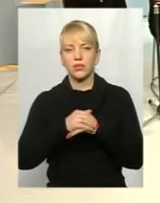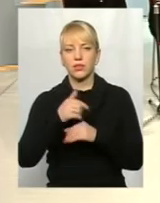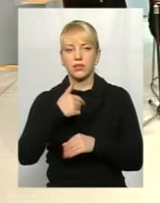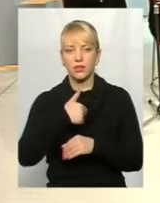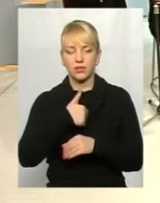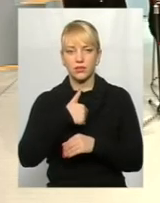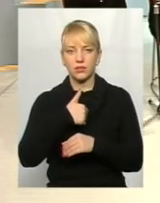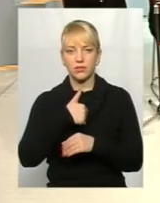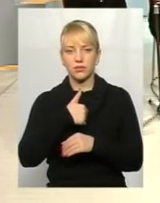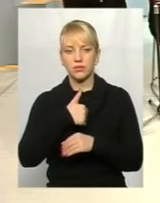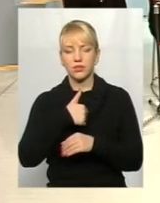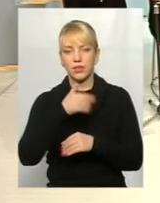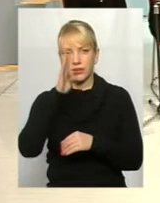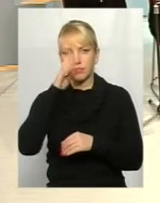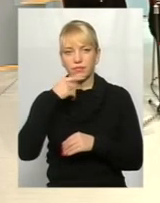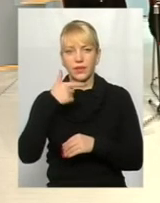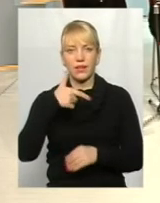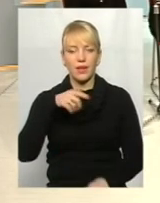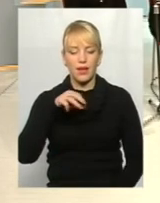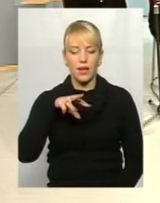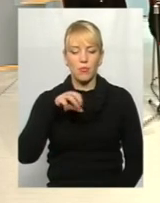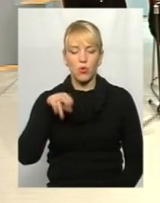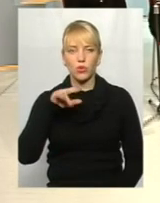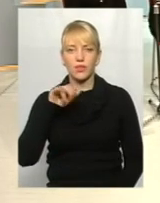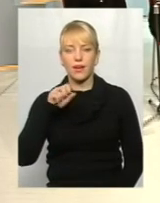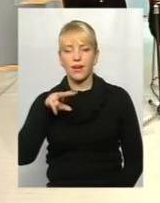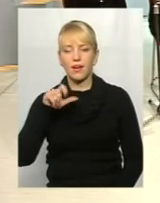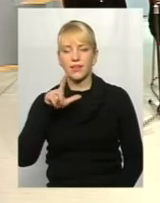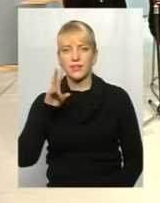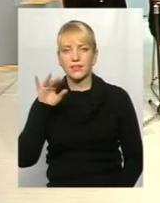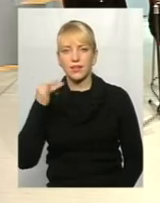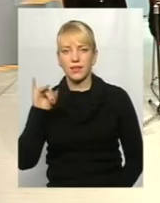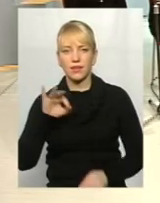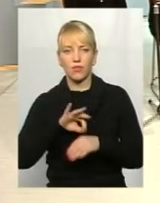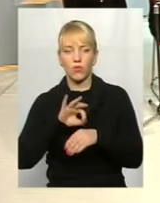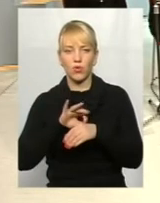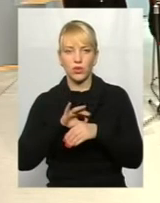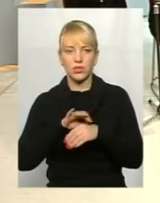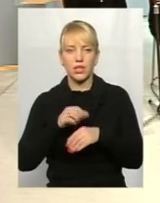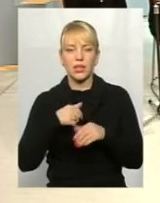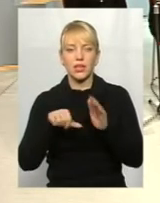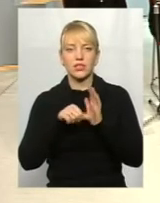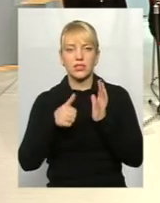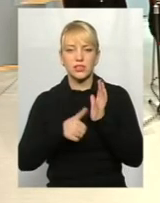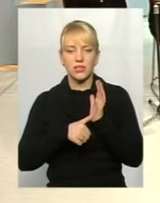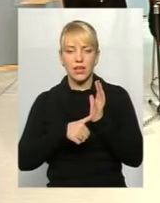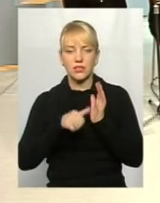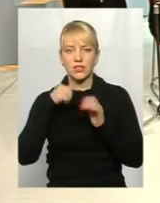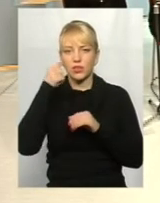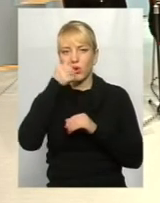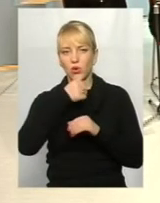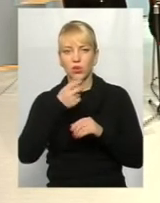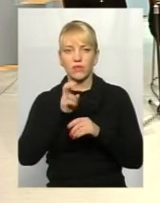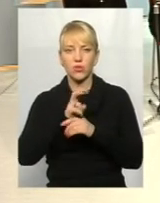гемодіалізний хворий. 15 років хожу на гемодіаліз. У мене подавитиська нефропатія,